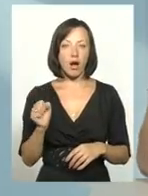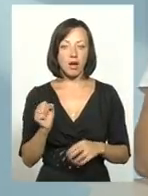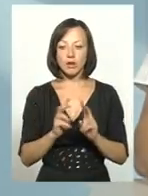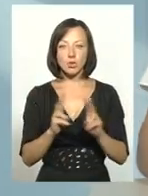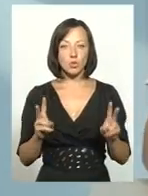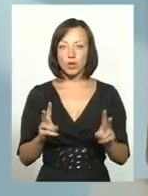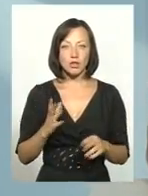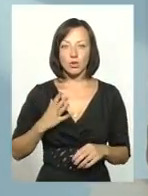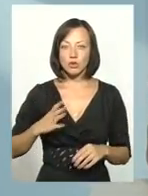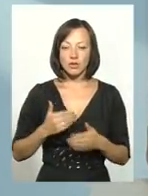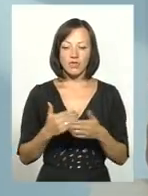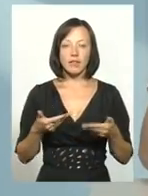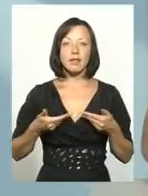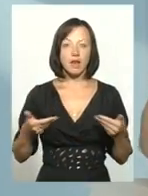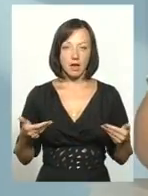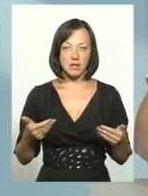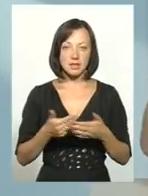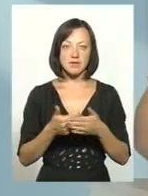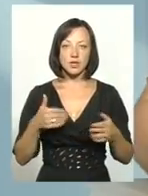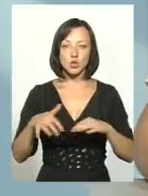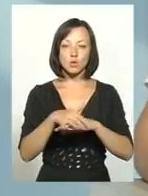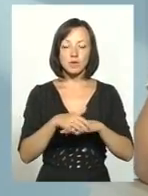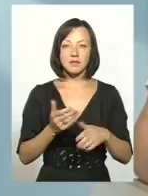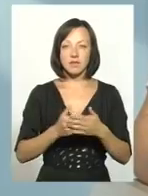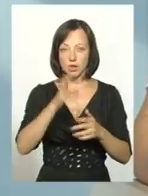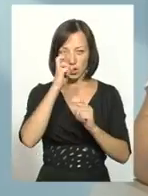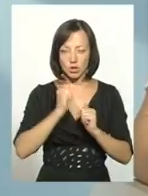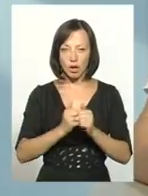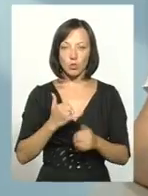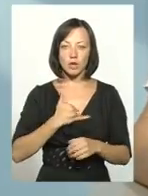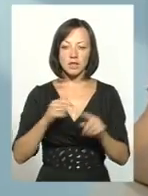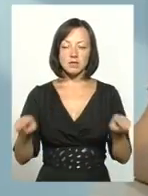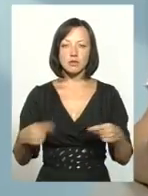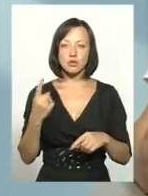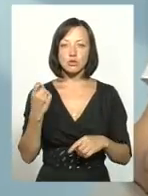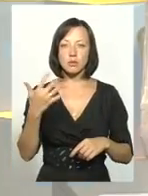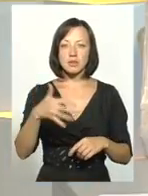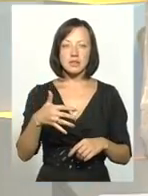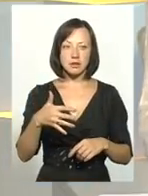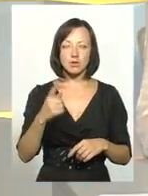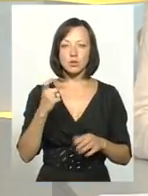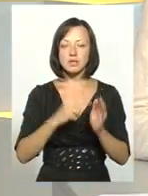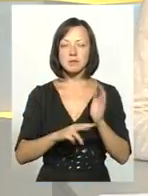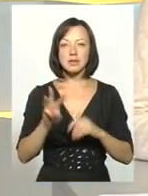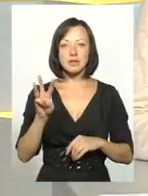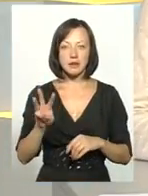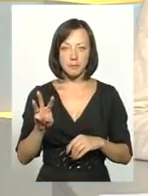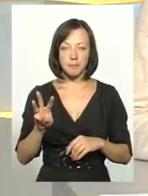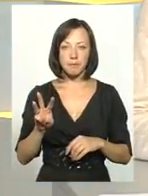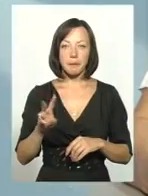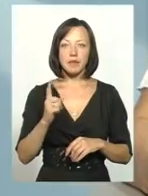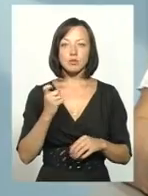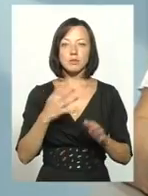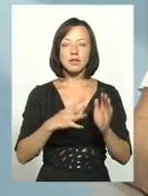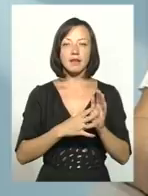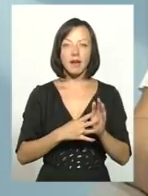Ніхто не очікував від нас, від суспільства і від держави, що в нас створиться 150 гривень, до речі, 173. 159